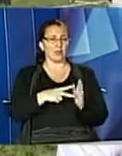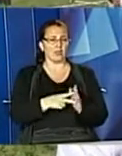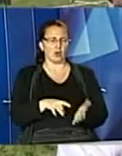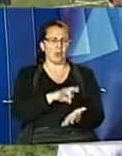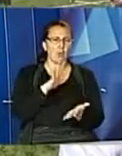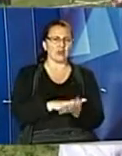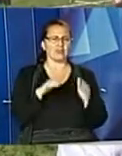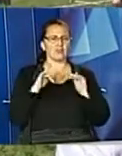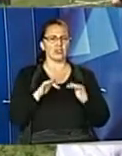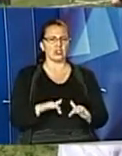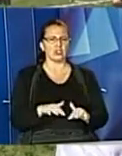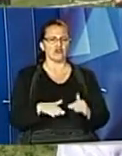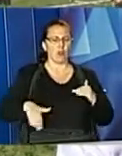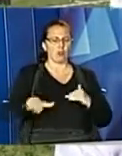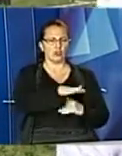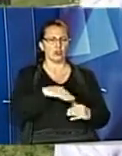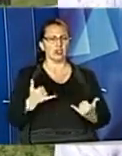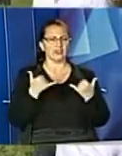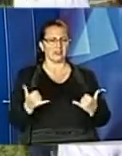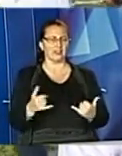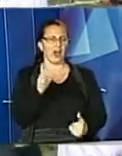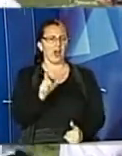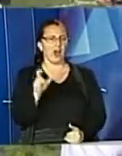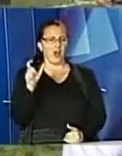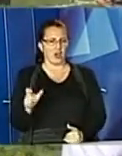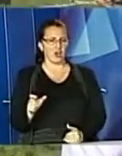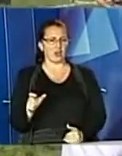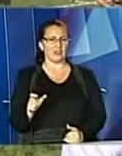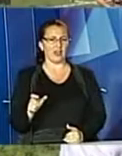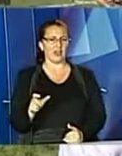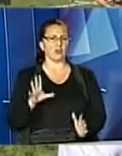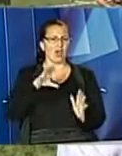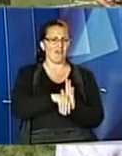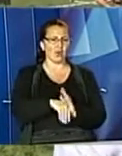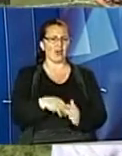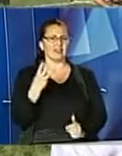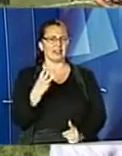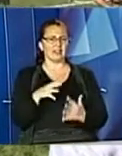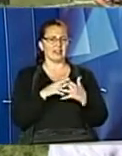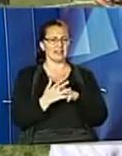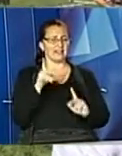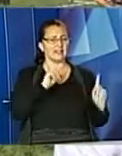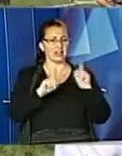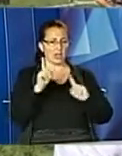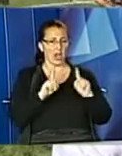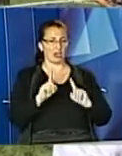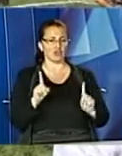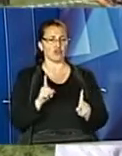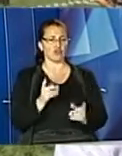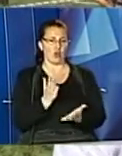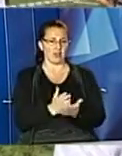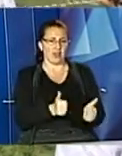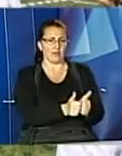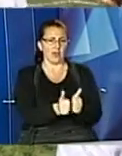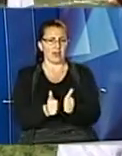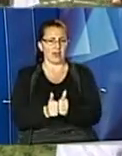площадка для громадськості, для місцевого населення. Вкраси входять три сільські ради, які розташовані поблизу.